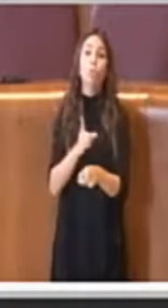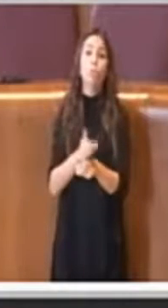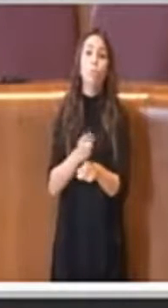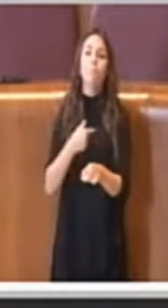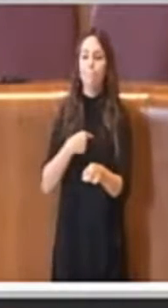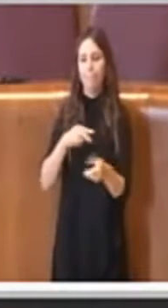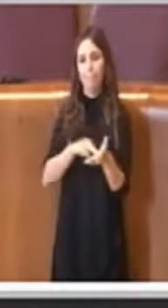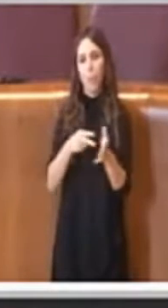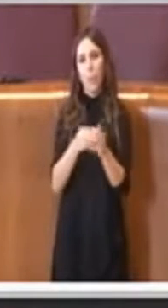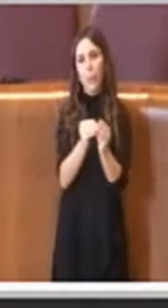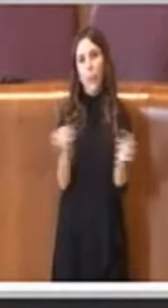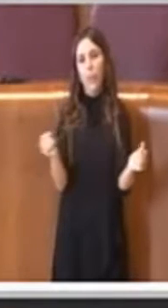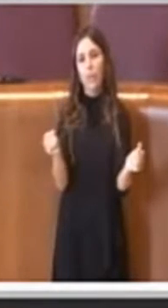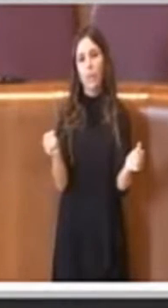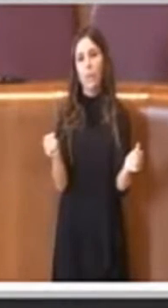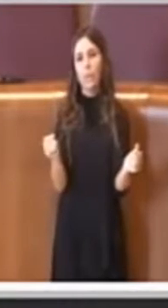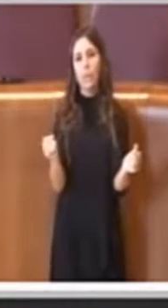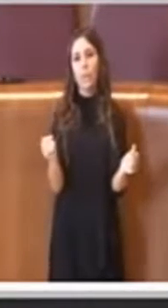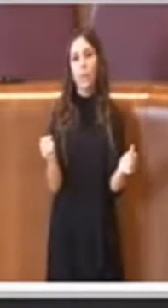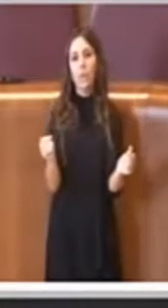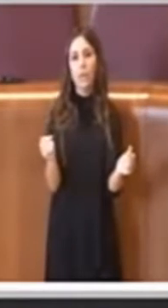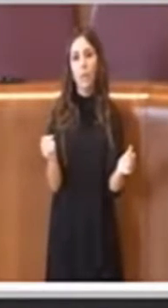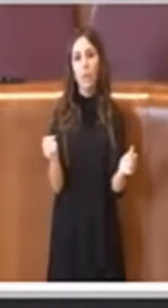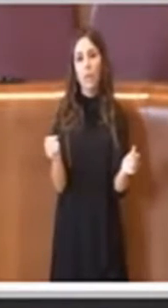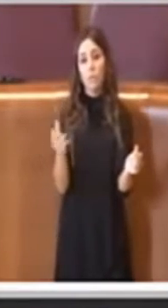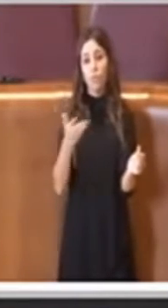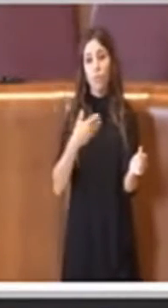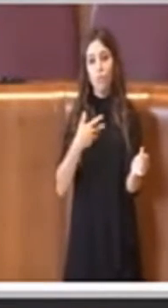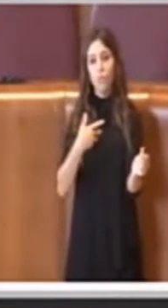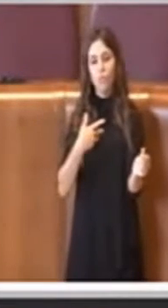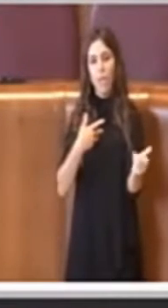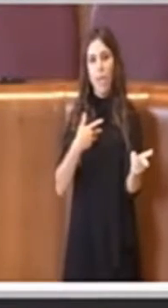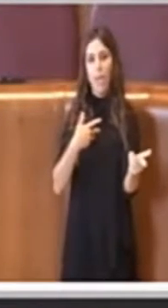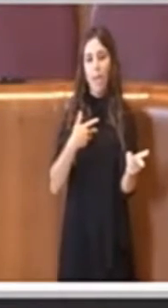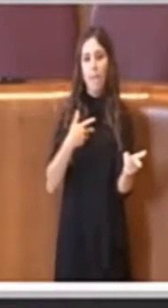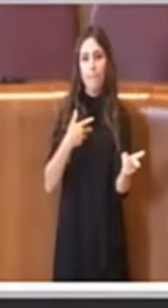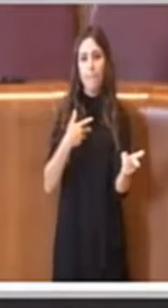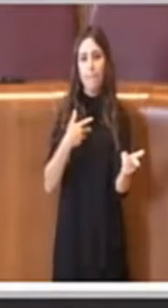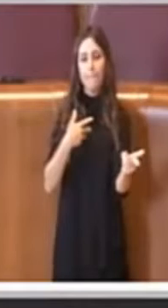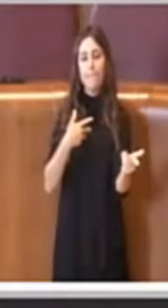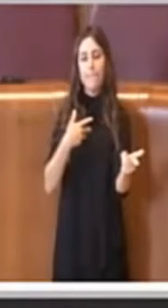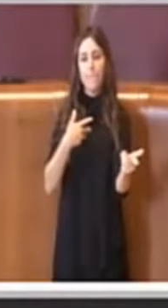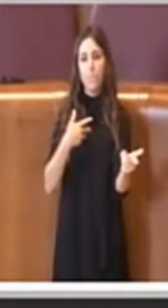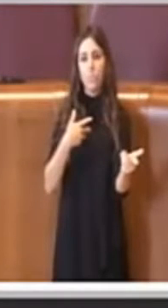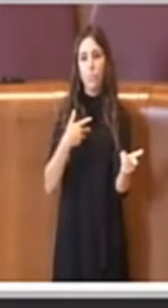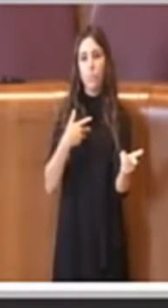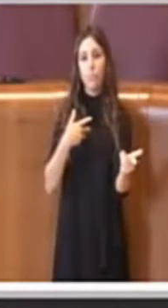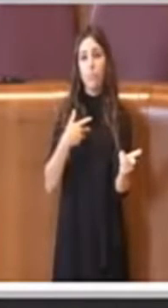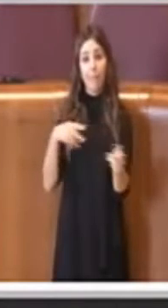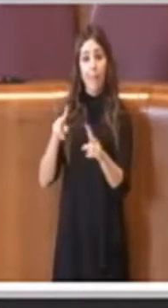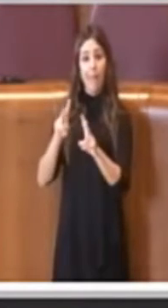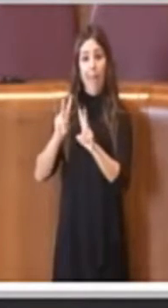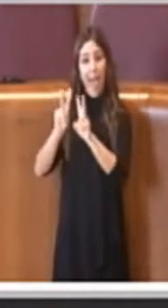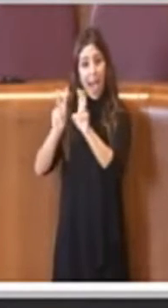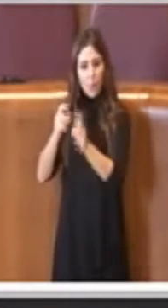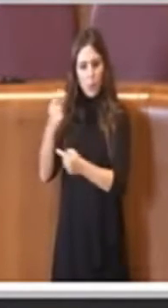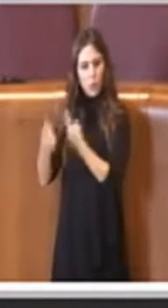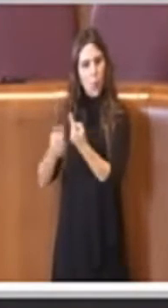a risolvere, un po' come abbiamo fatto su tantissimi altri argomenti.